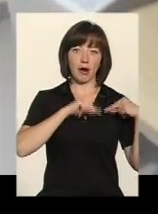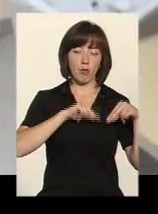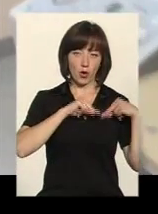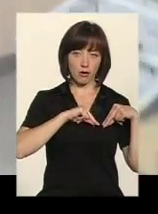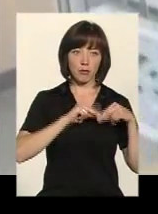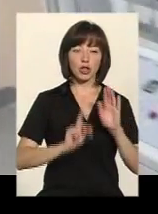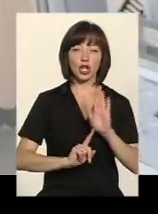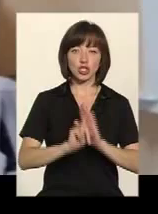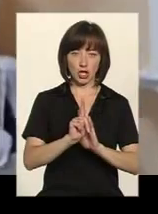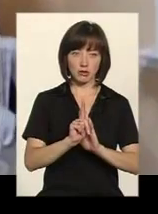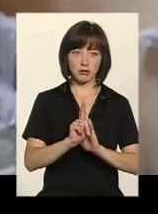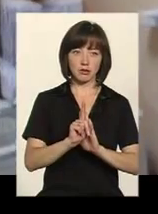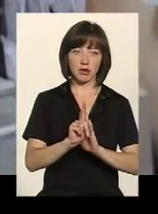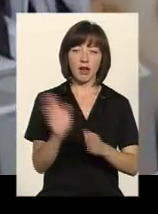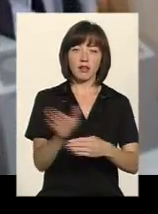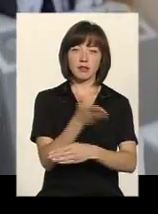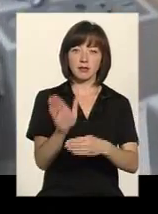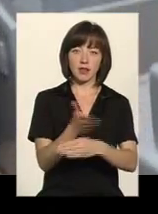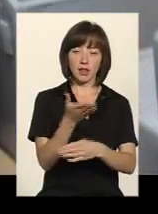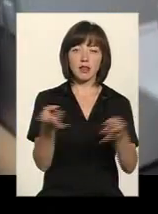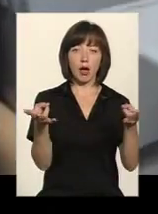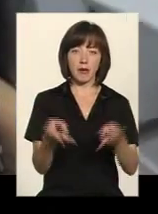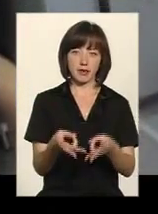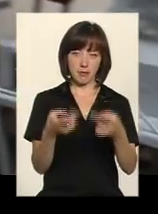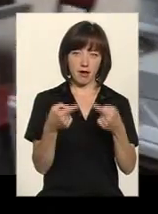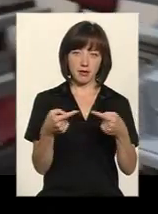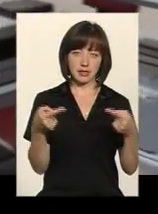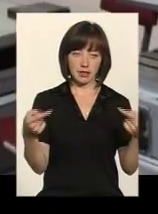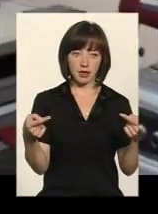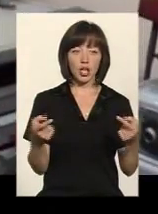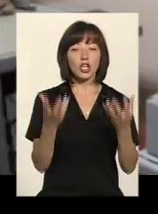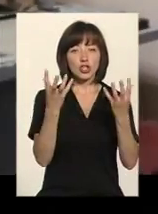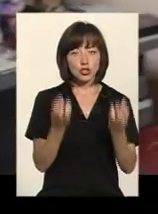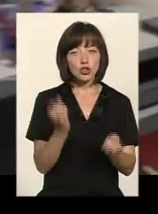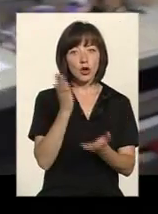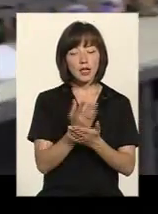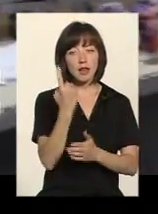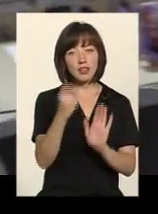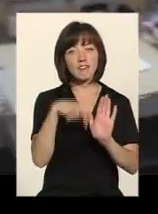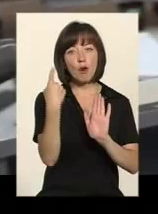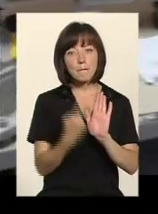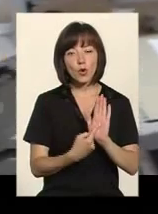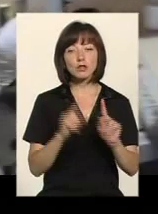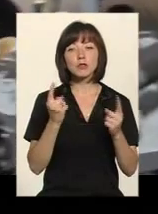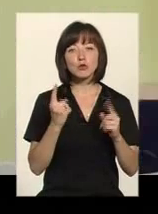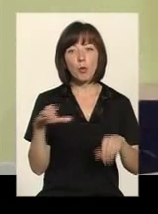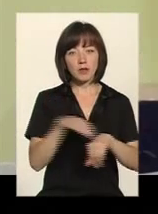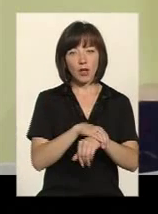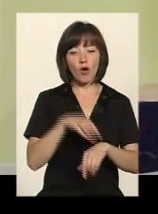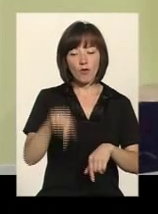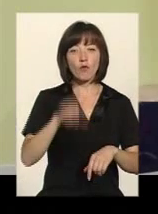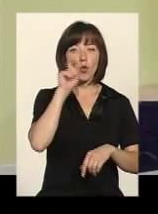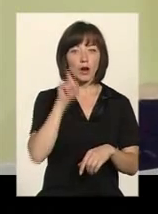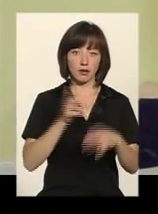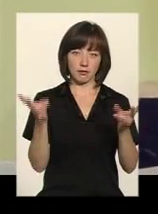начати зробляти для них необхідність ізделі. Але ще є один вопрос, чому потрібно протезуватися в Україні.